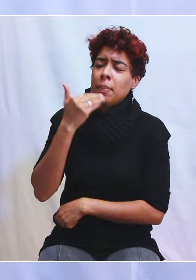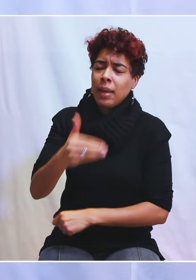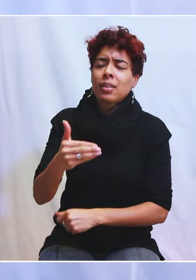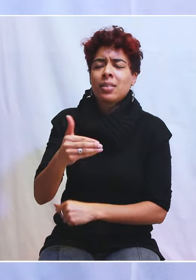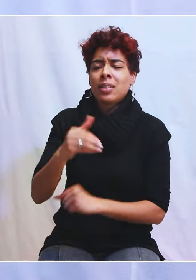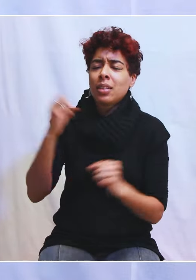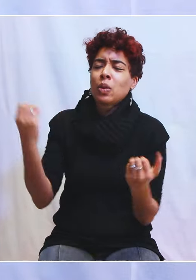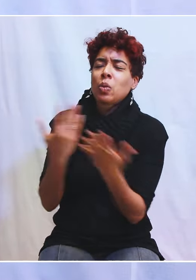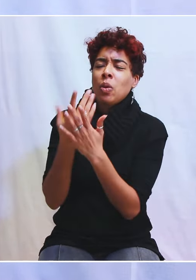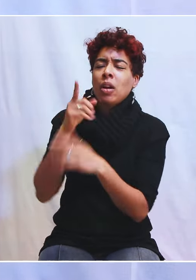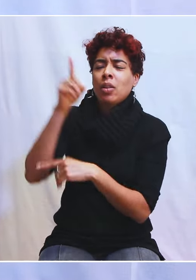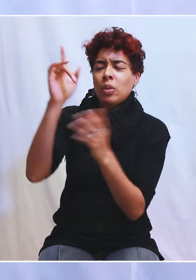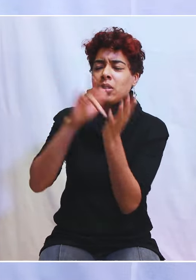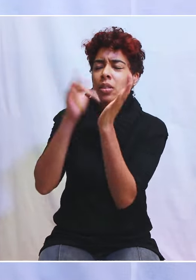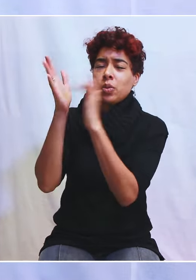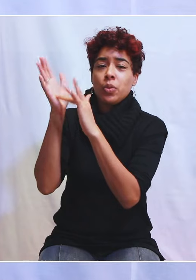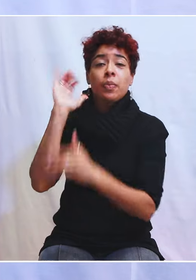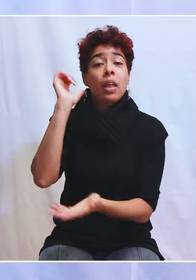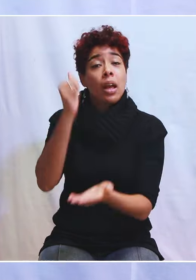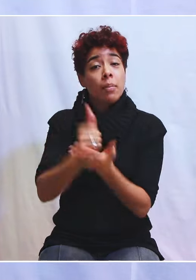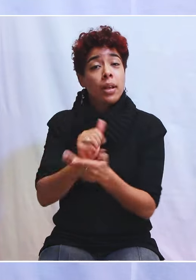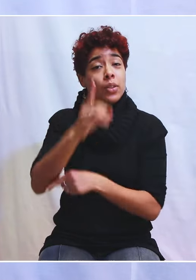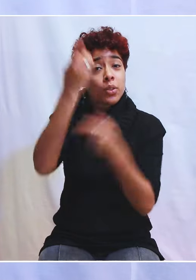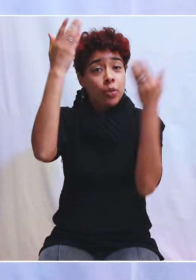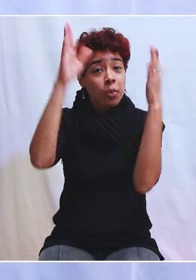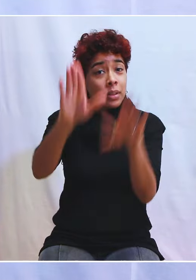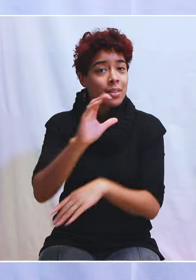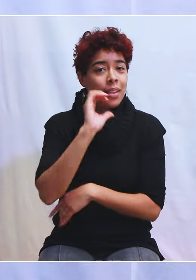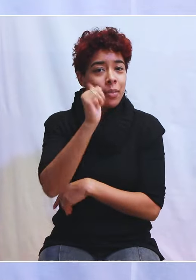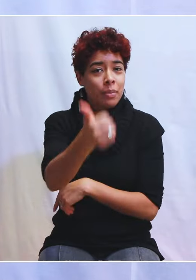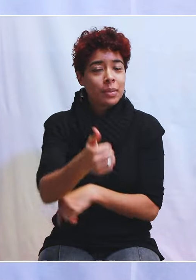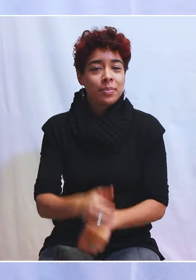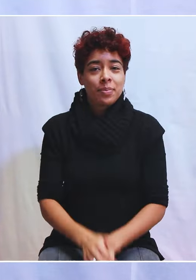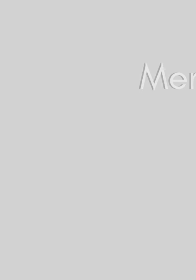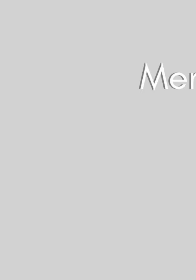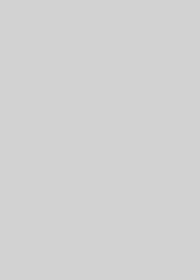Gloire à toi, Jésus. Amen. Que Dieu vous bénisse. se retrouve demain.